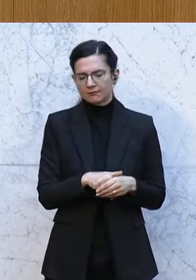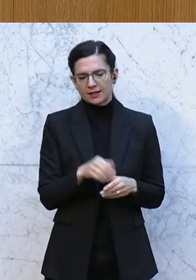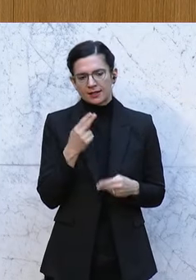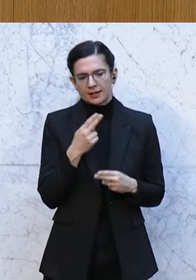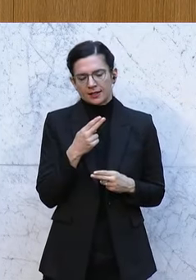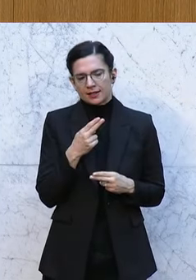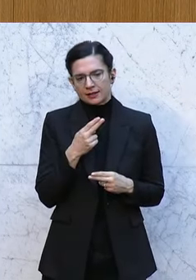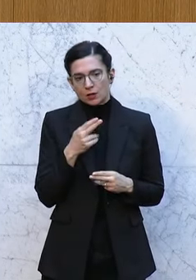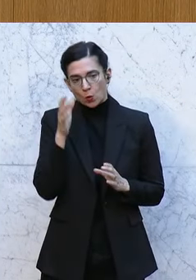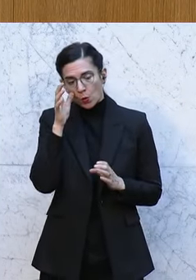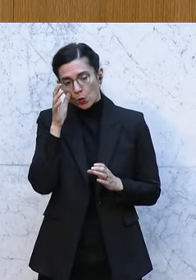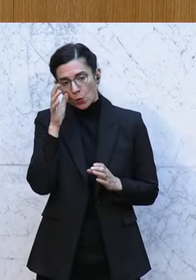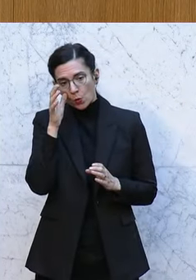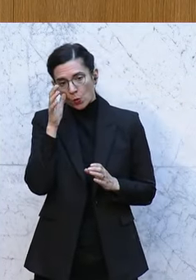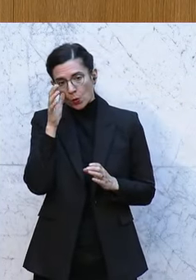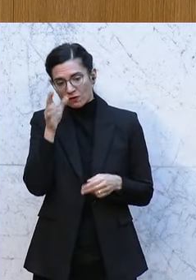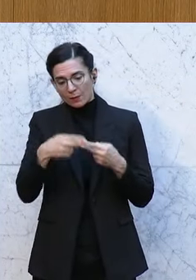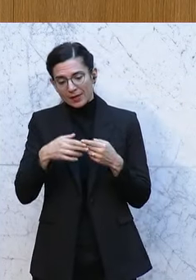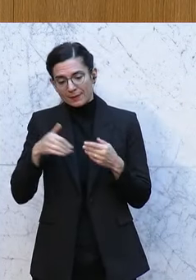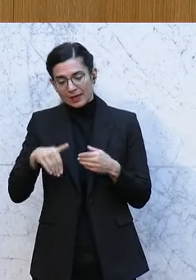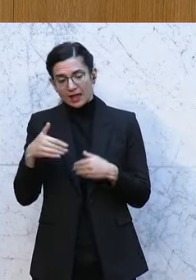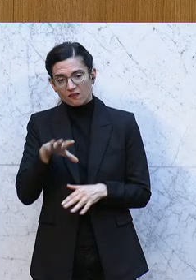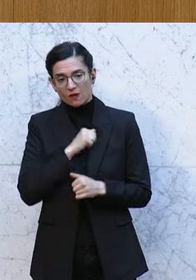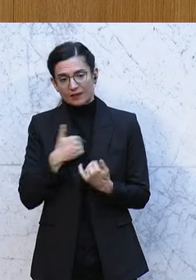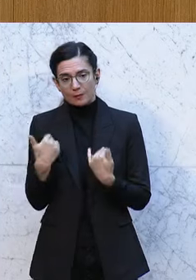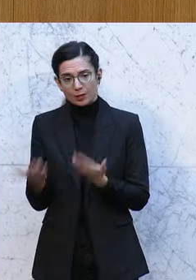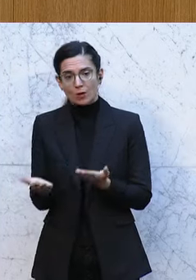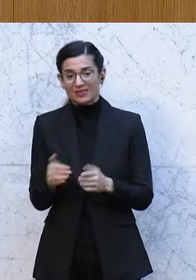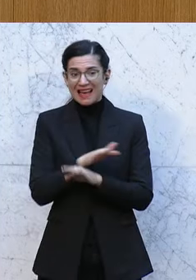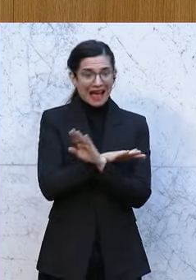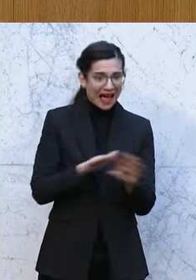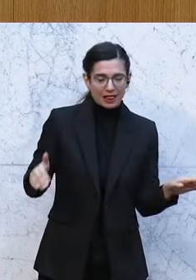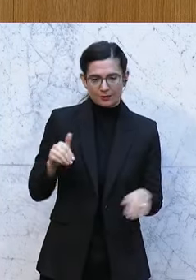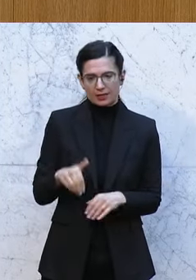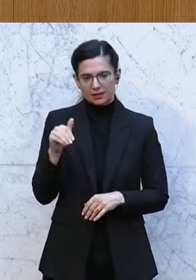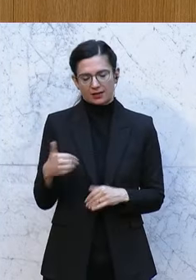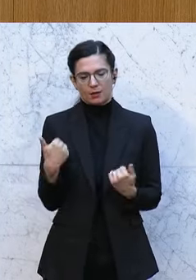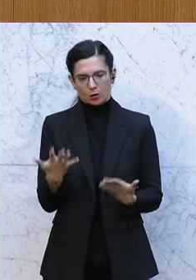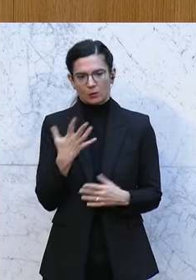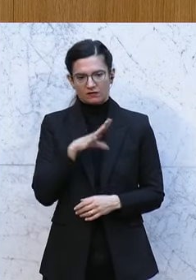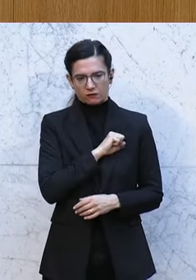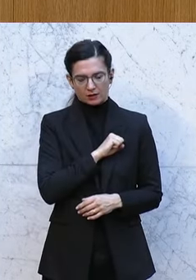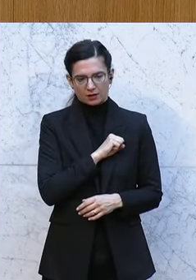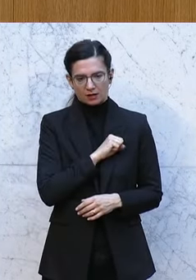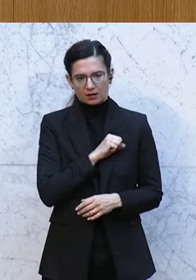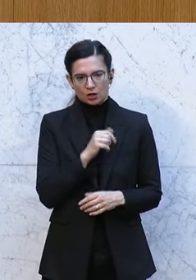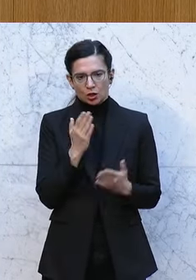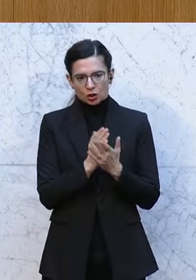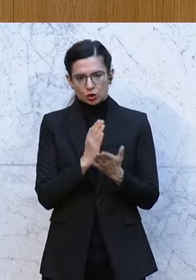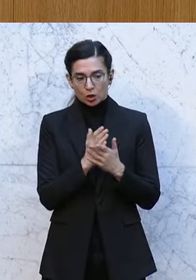es ist nicht so, dass ÖVP-nahe Milliardäre hier bevorzugt wurden, sondern alle Milliardäre. Und wir konnten aufdecken,